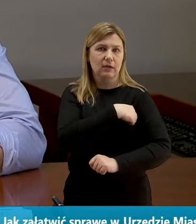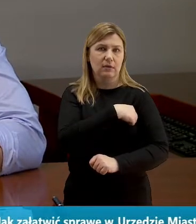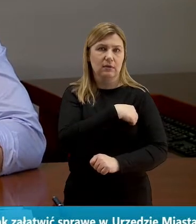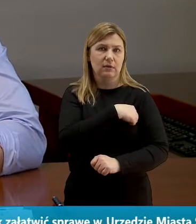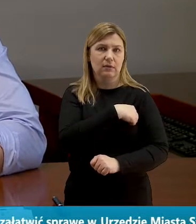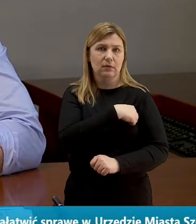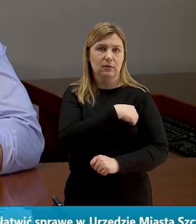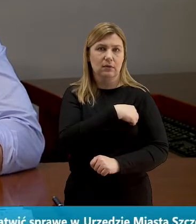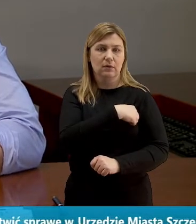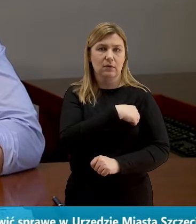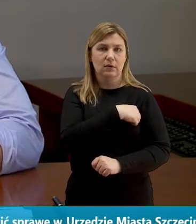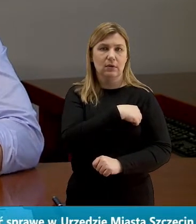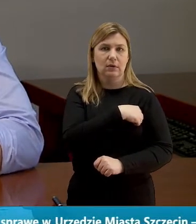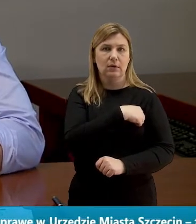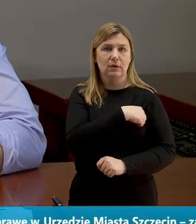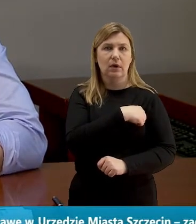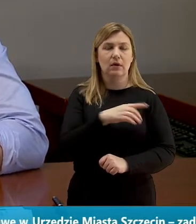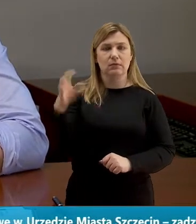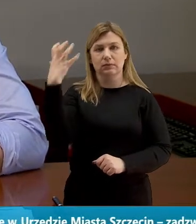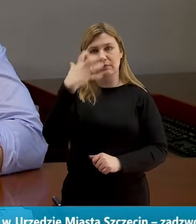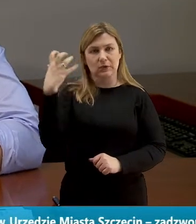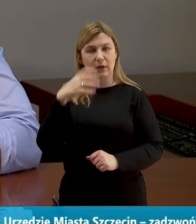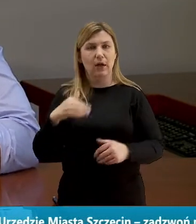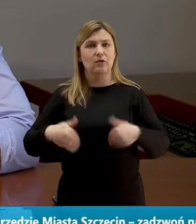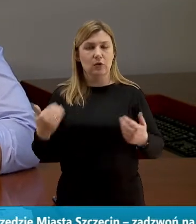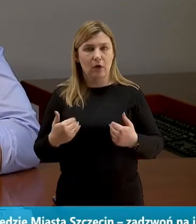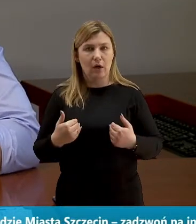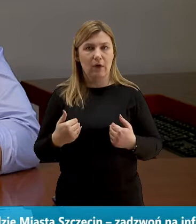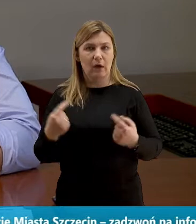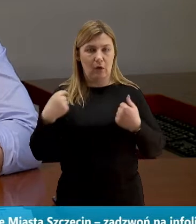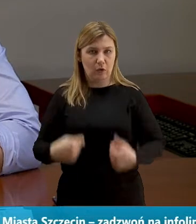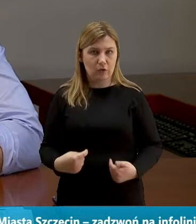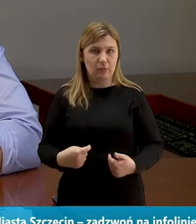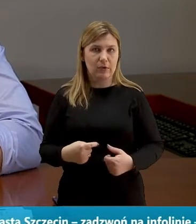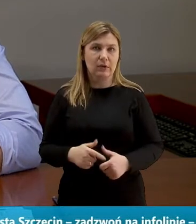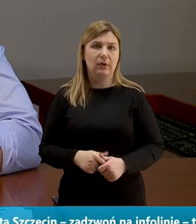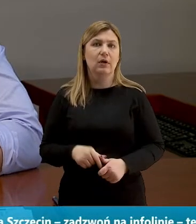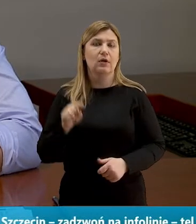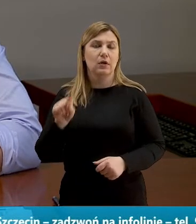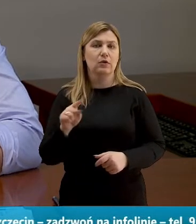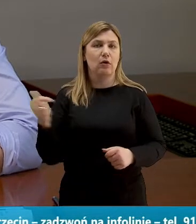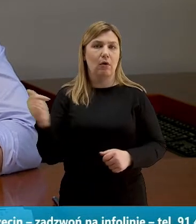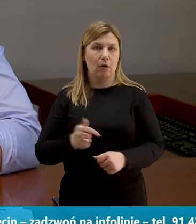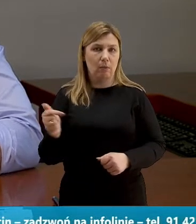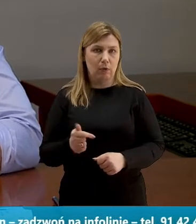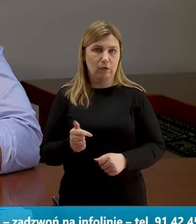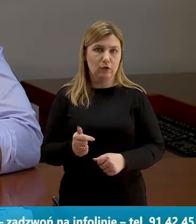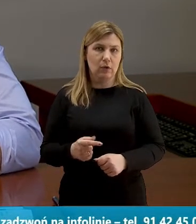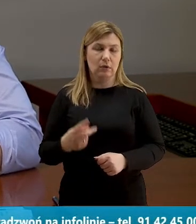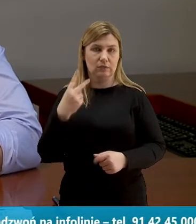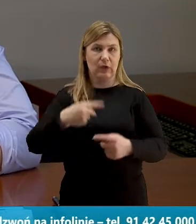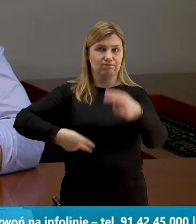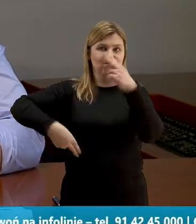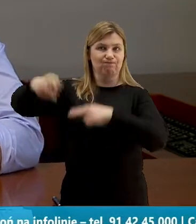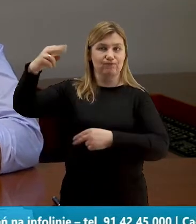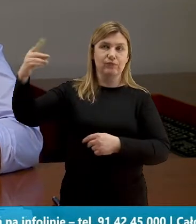z oglądem stanu zdrowia pasażera i to obowiązuje w obie strona więc i tych którzy